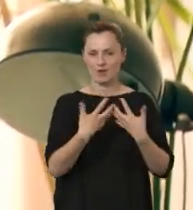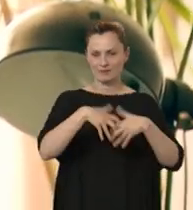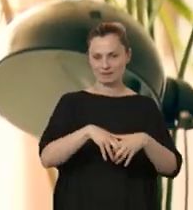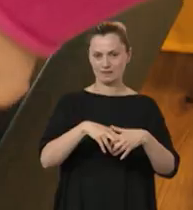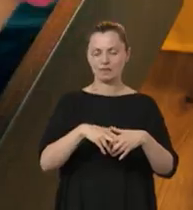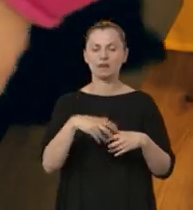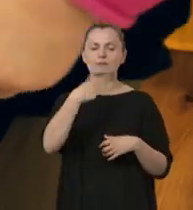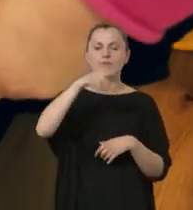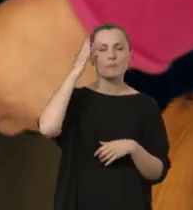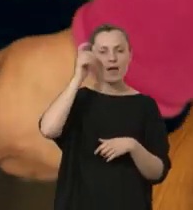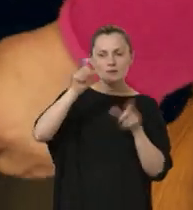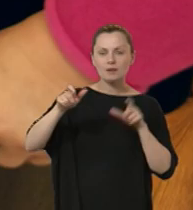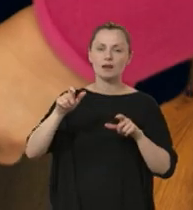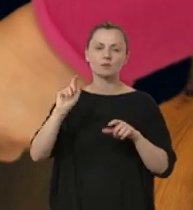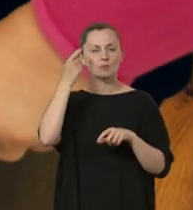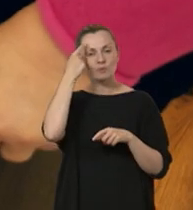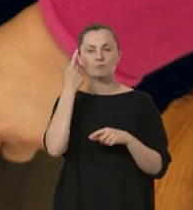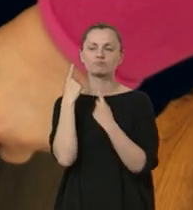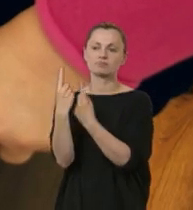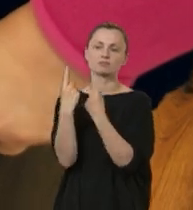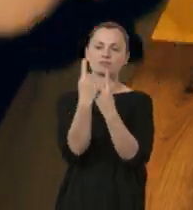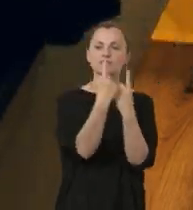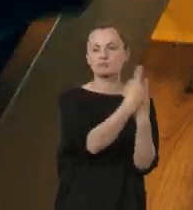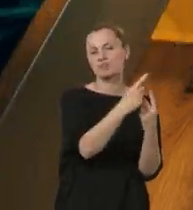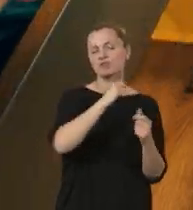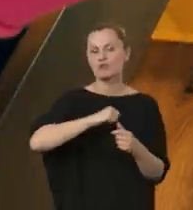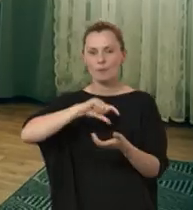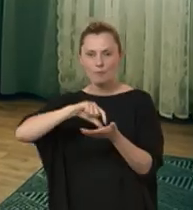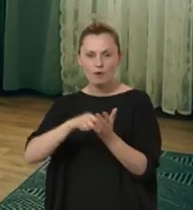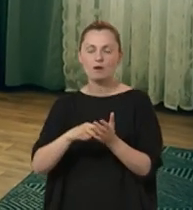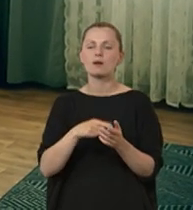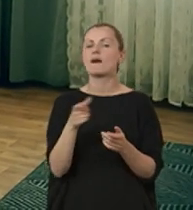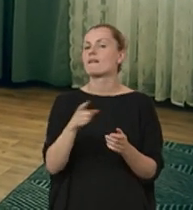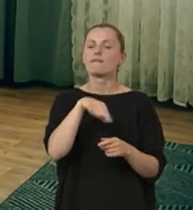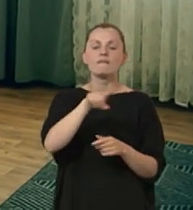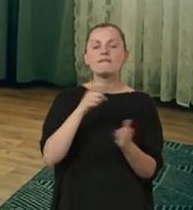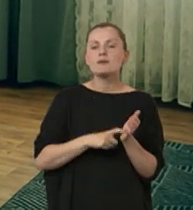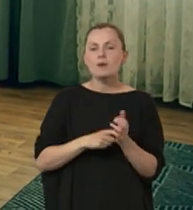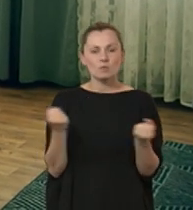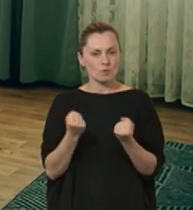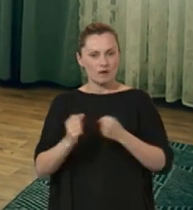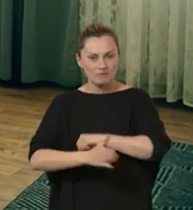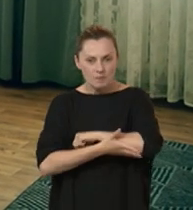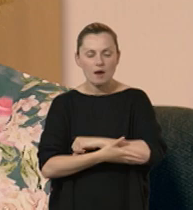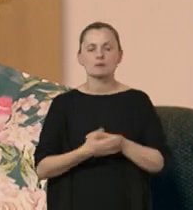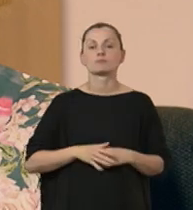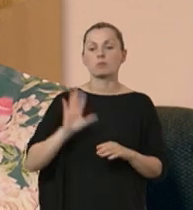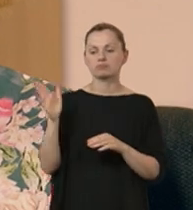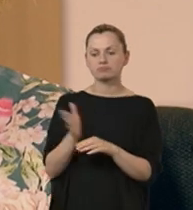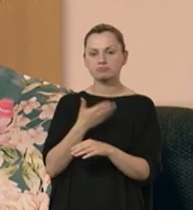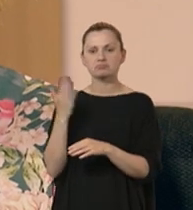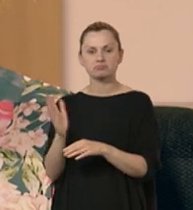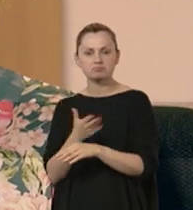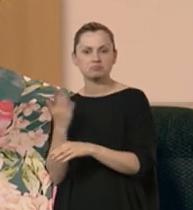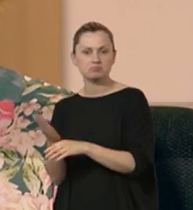zintegrowana. Mieszkańcy przeważnie przesiadywali samodzielnie w pokojach, wymagali bardzo dużego takiego wsparcia. Wraz z